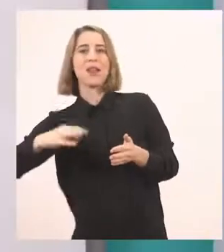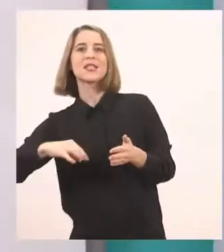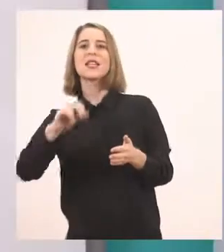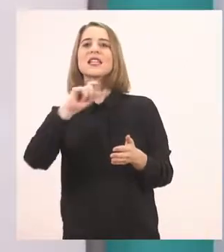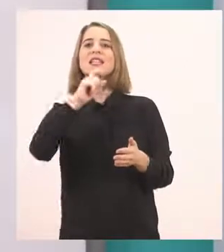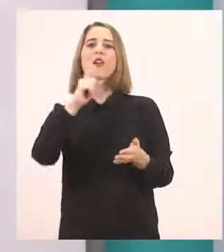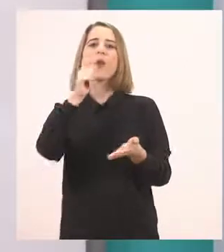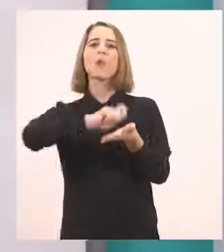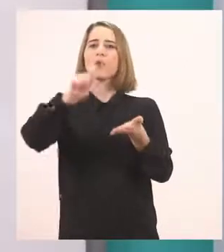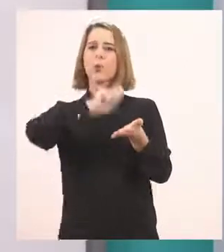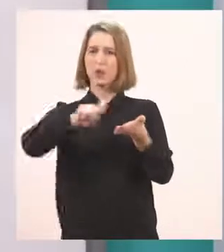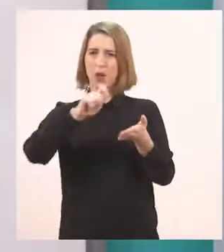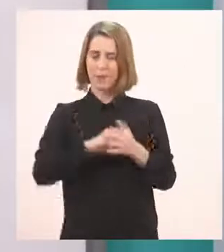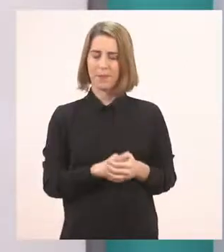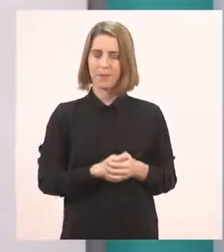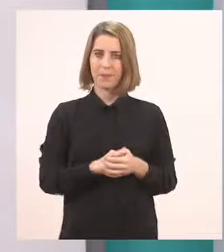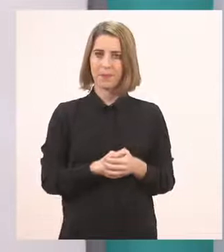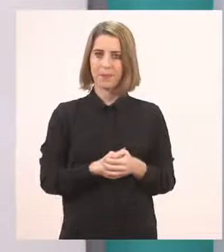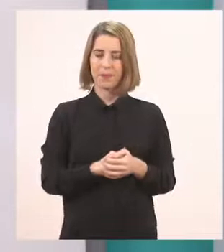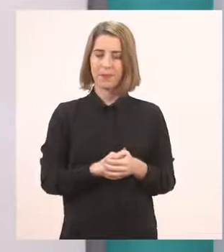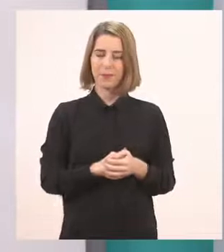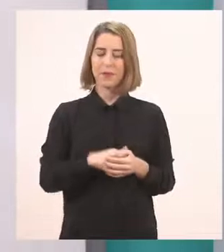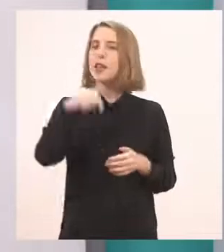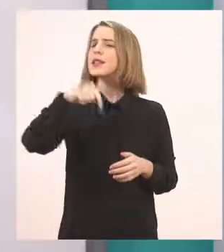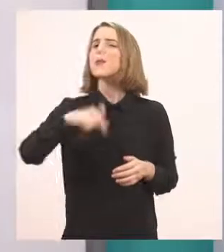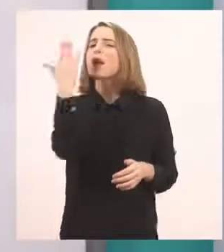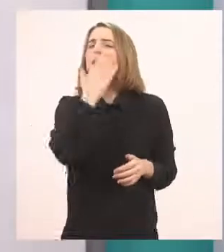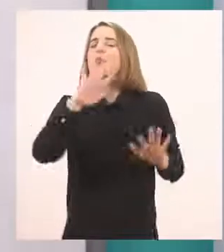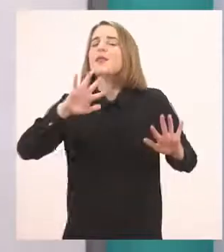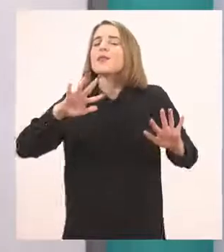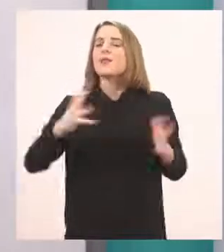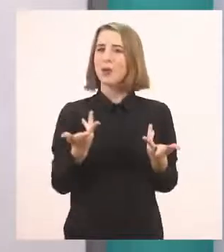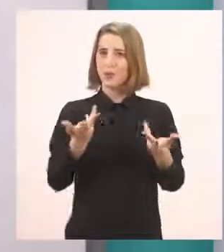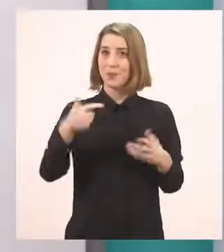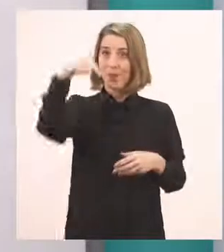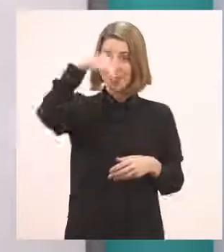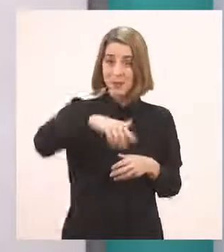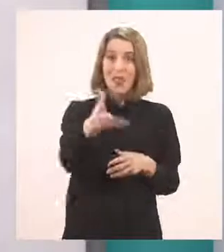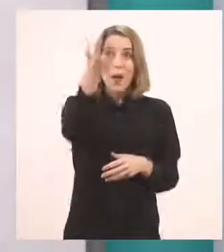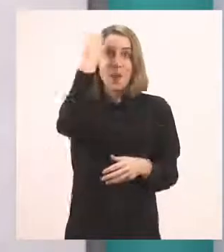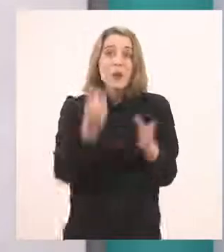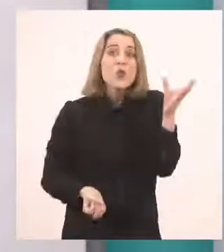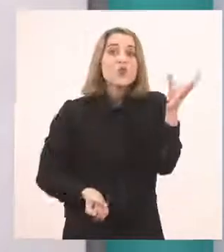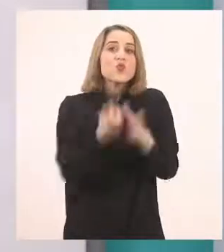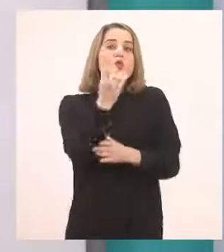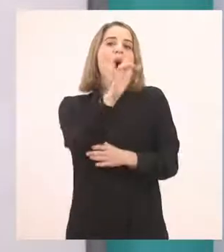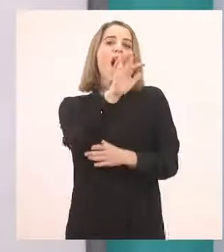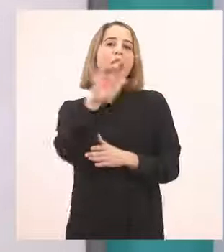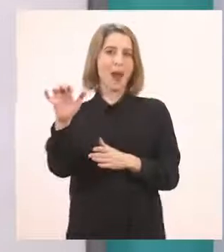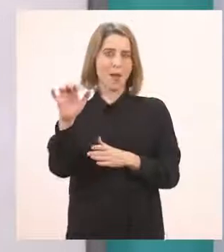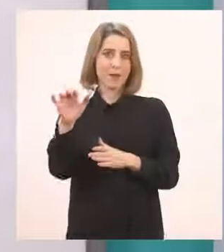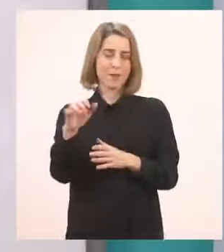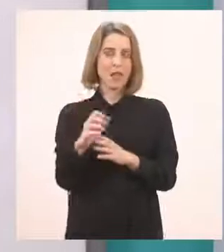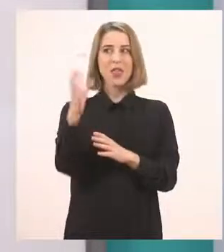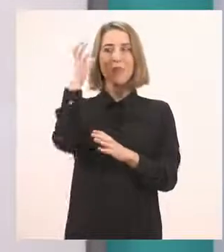Λοιπόν, θέλετε να σας πω τι θα κάνουμε σήμερα. Σήμερα θα μάθουμε ένα καινούριο γραμματάκι. Θυμάστε